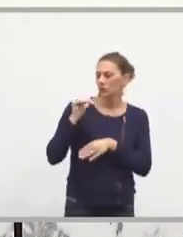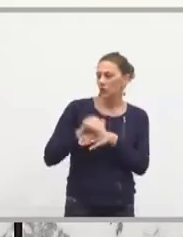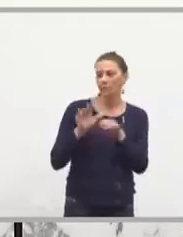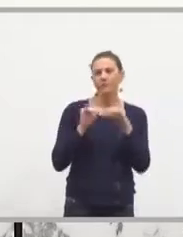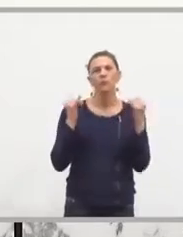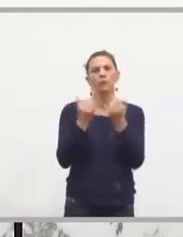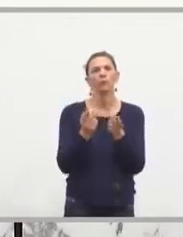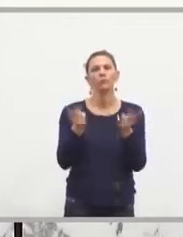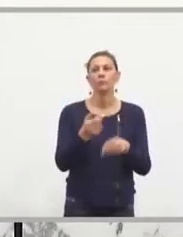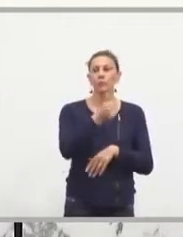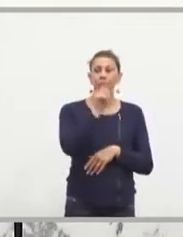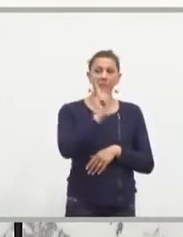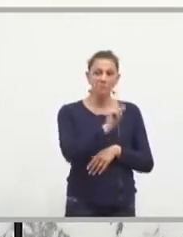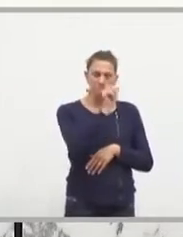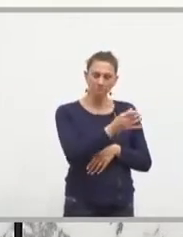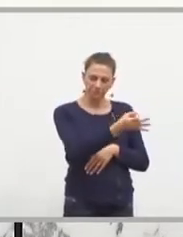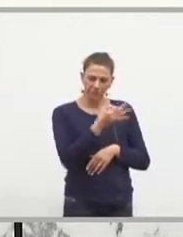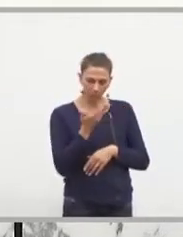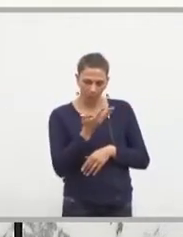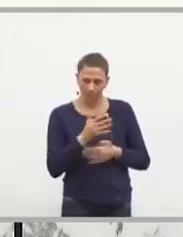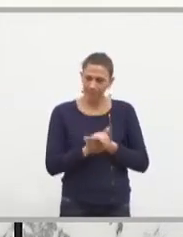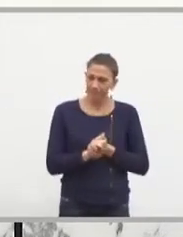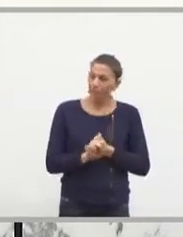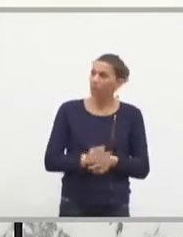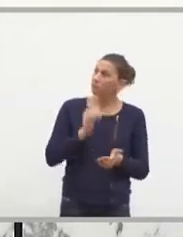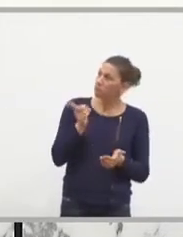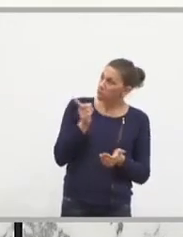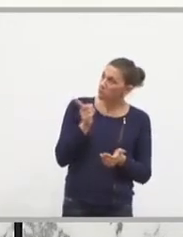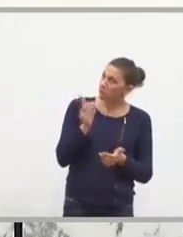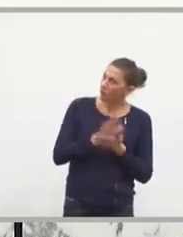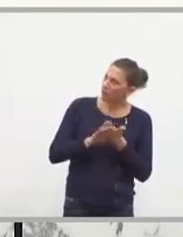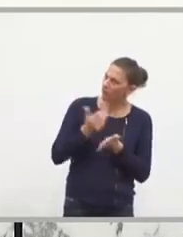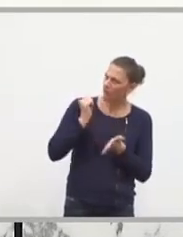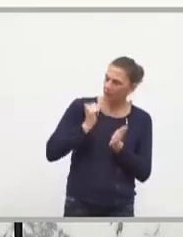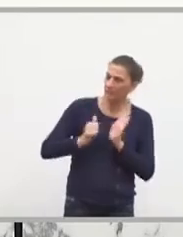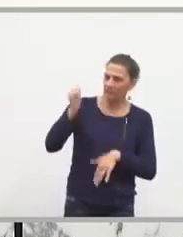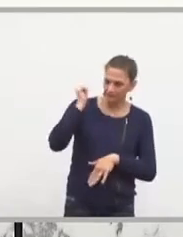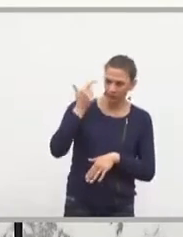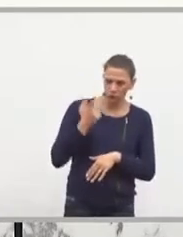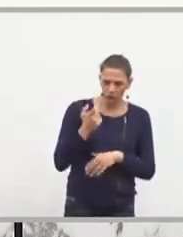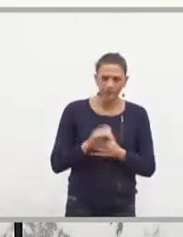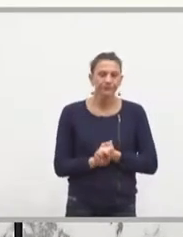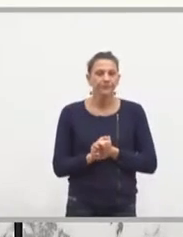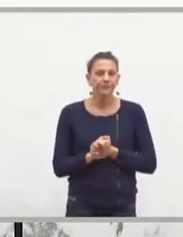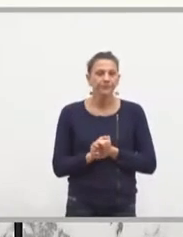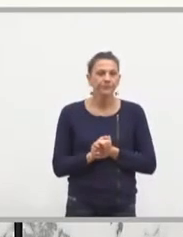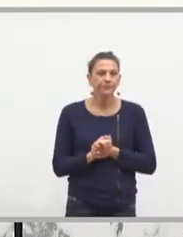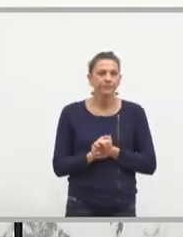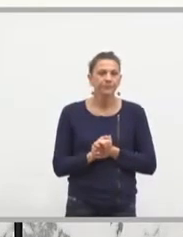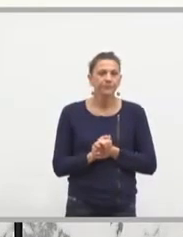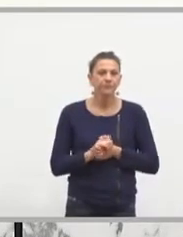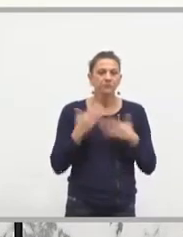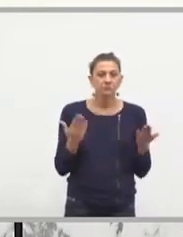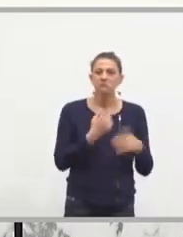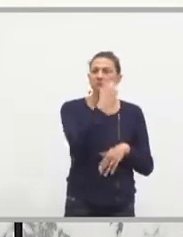dame m'a dit, « monsieur le maire, vous avez... » « Pourquoi la ligne 5 ne